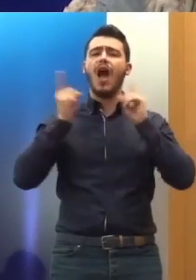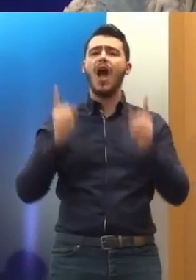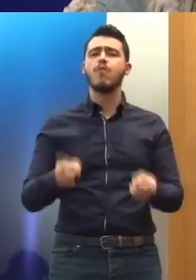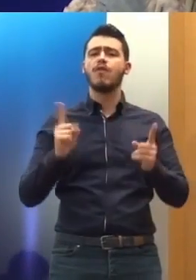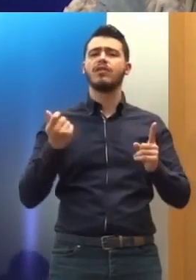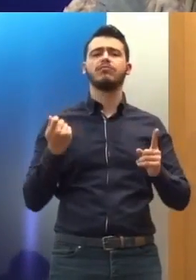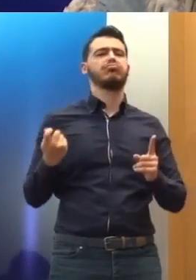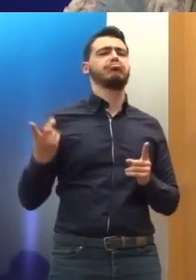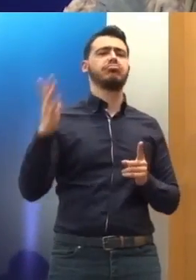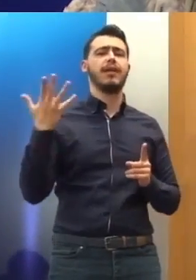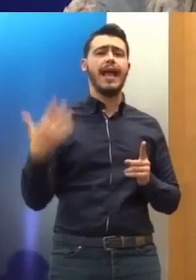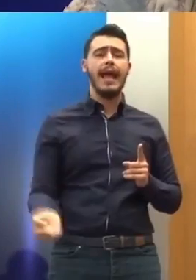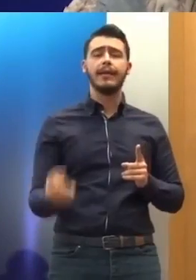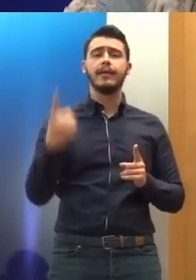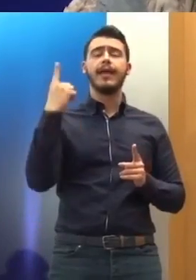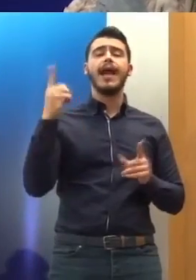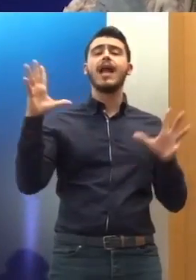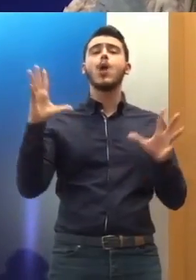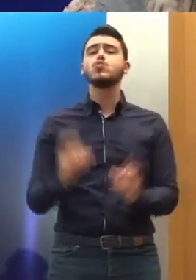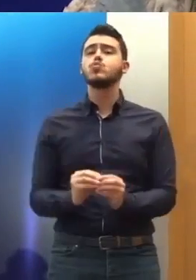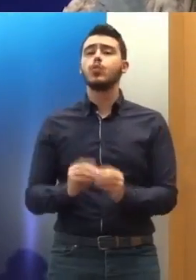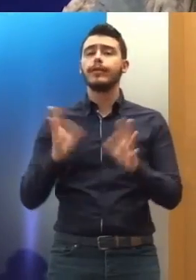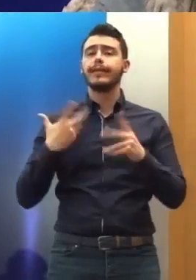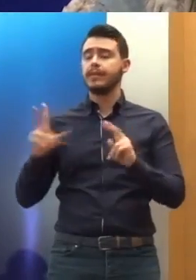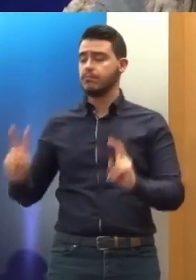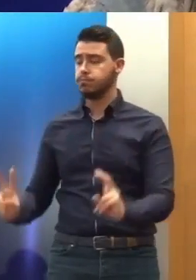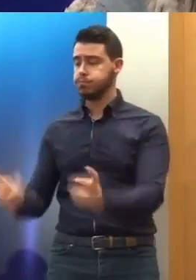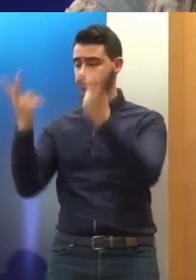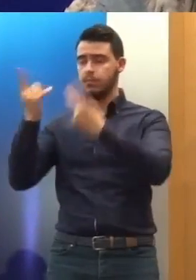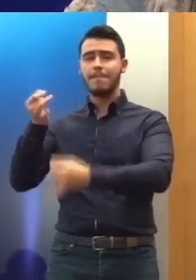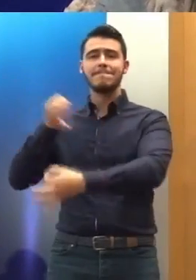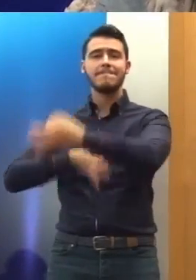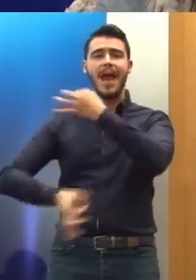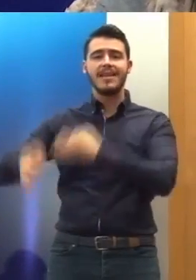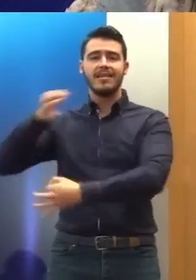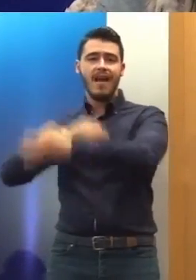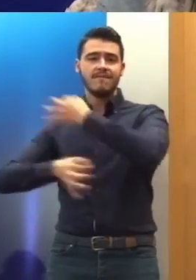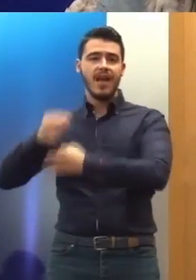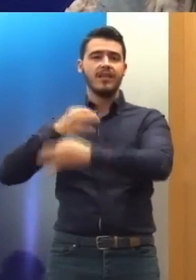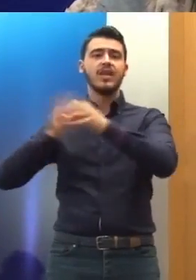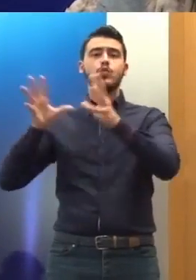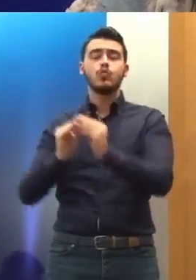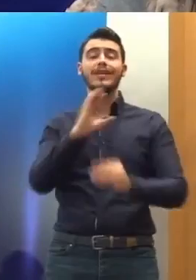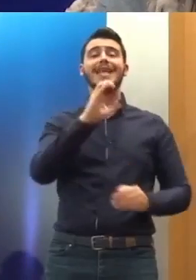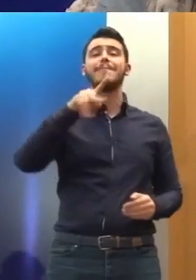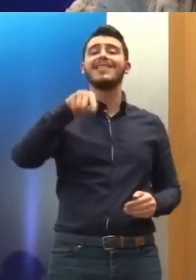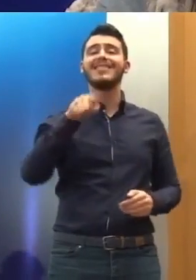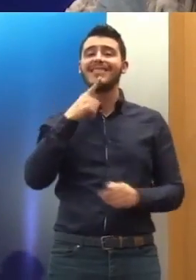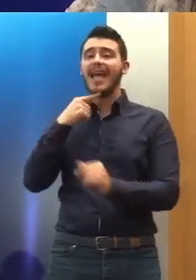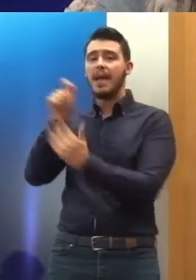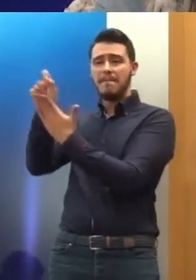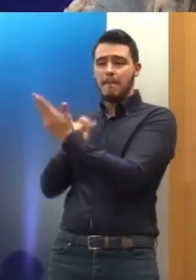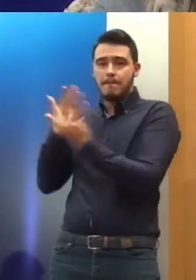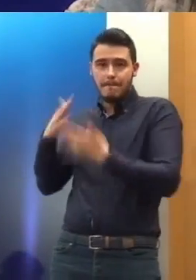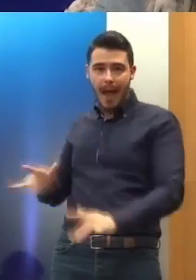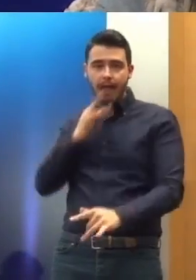εξασφαλιστεί για τα ευρήματα και τις περιγραφές που δίνει η ΣΕΠΕΤΕ και βασίζεται ότι το